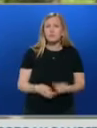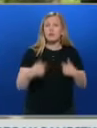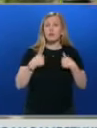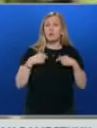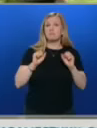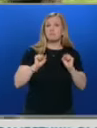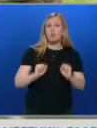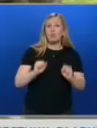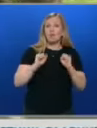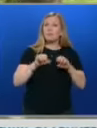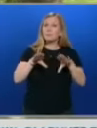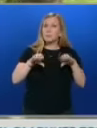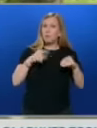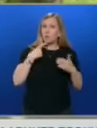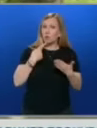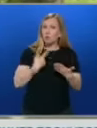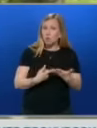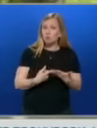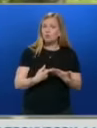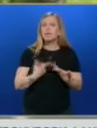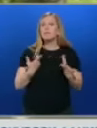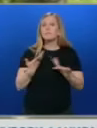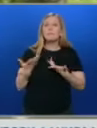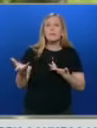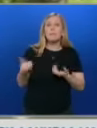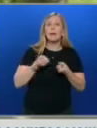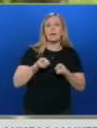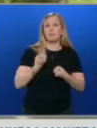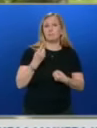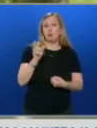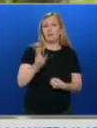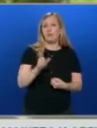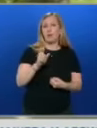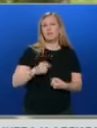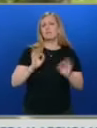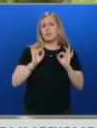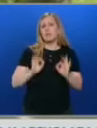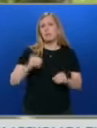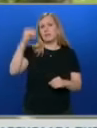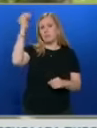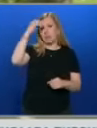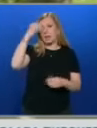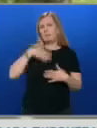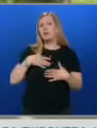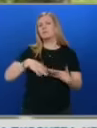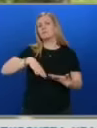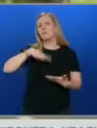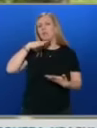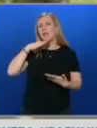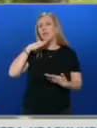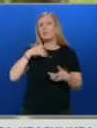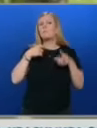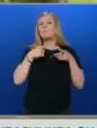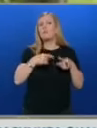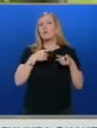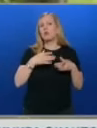Очаквам да се поема отговорност, очаквам да се намери човек. Със сигурност в България има достатъчно прокурори, сред които един,